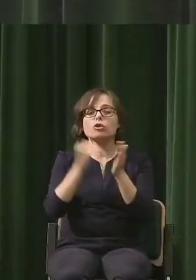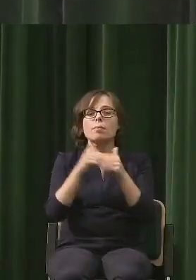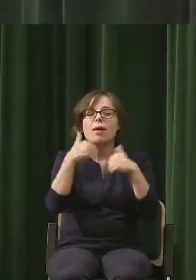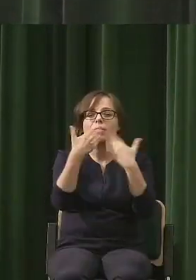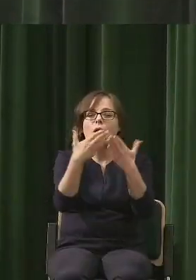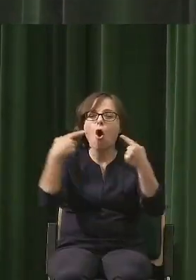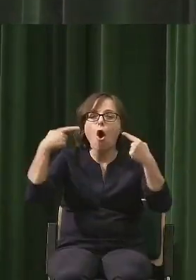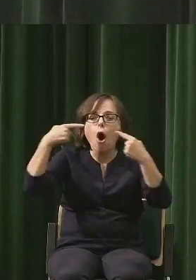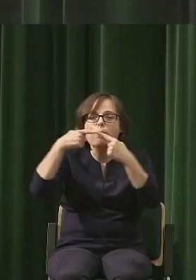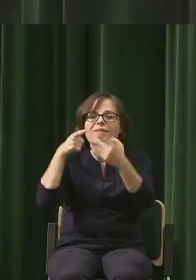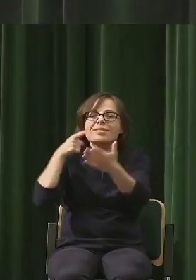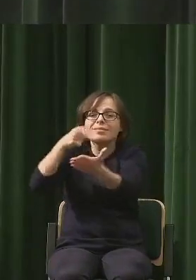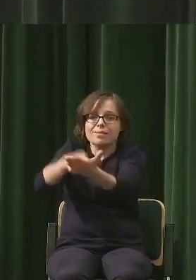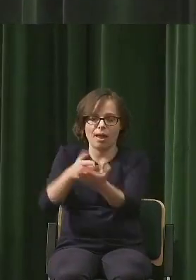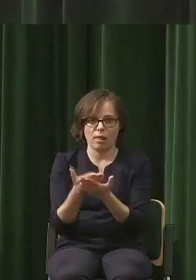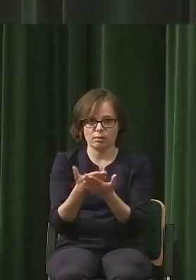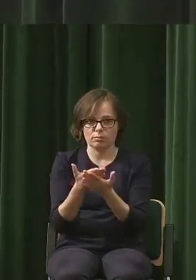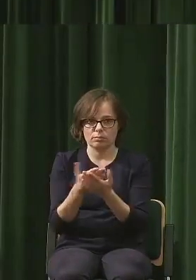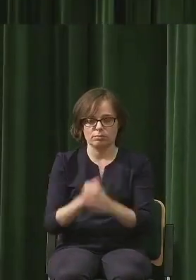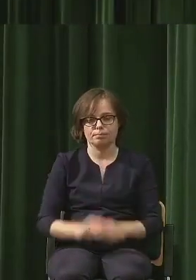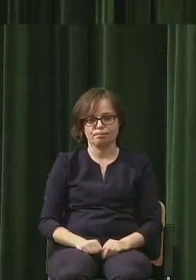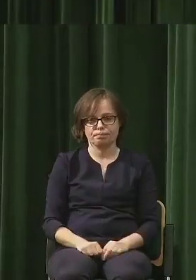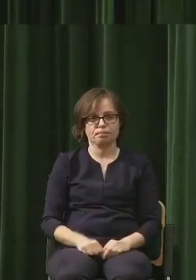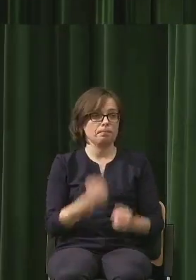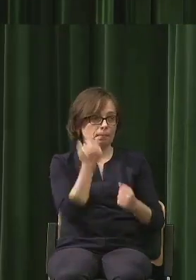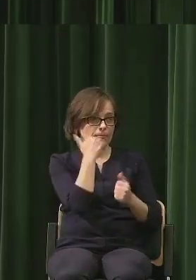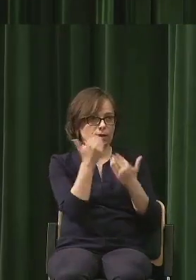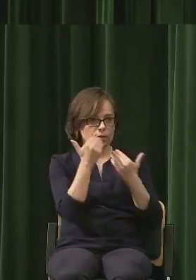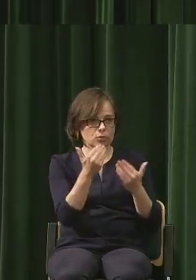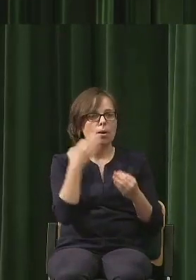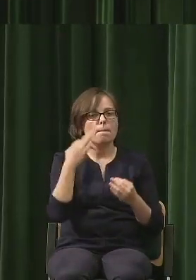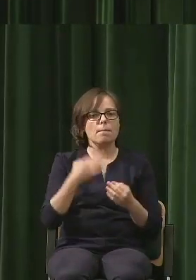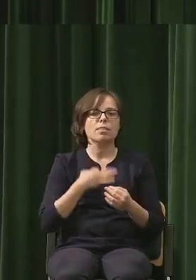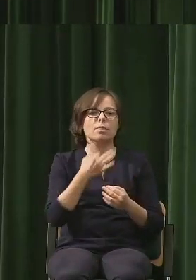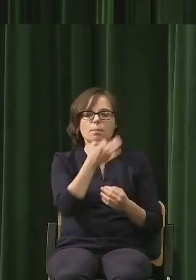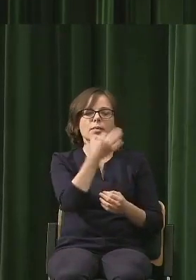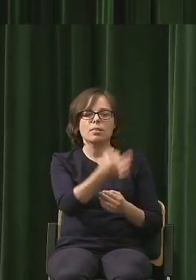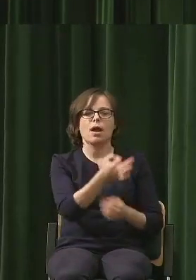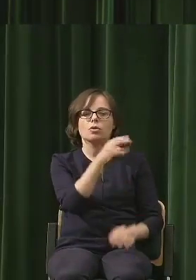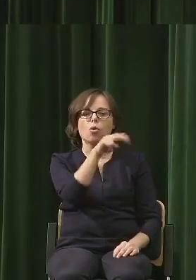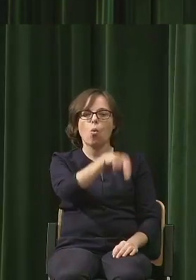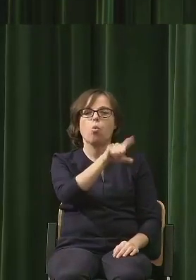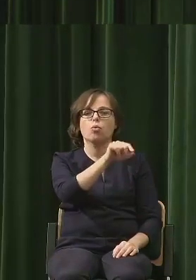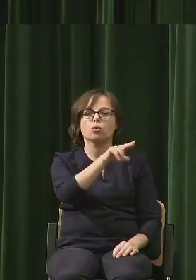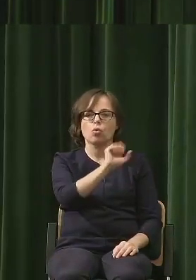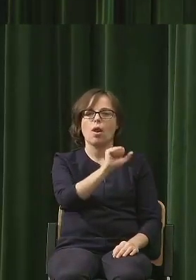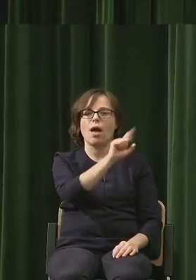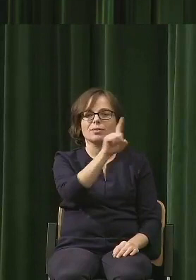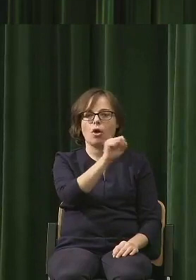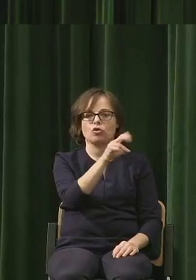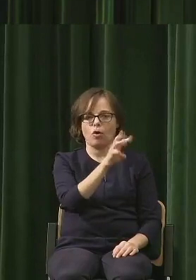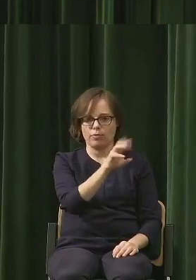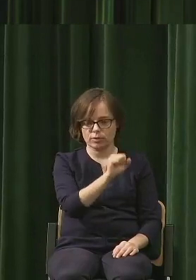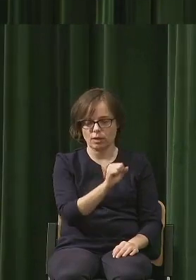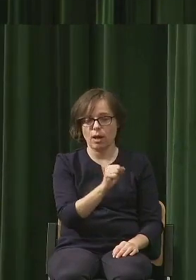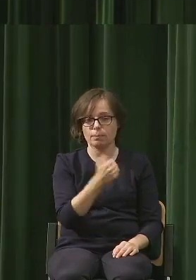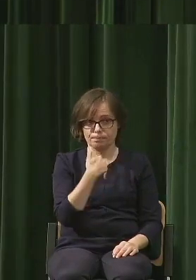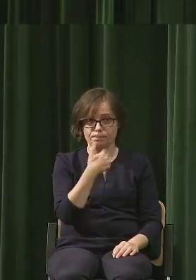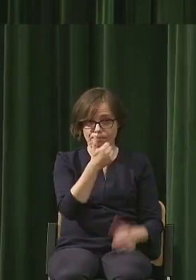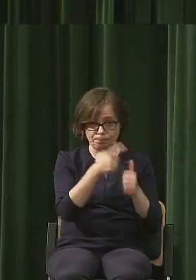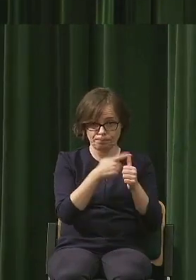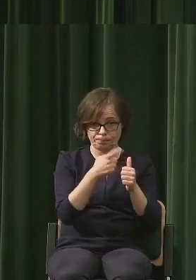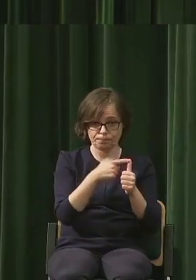instrumentarium. Dziękuję bardzo. To pytanie do pani Urszuli Zajączkowskiej. Jedna rzecz, to na ile pani podziela ten